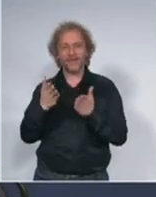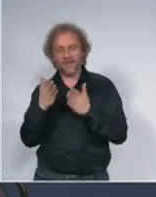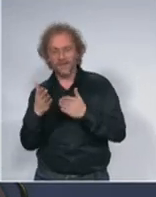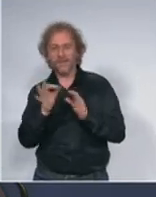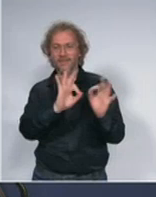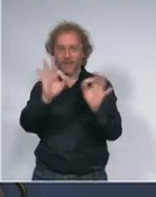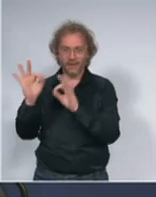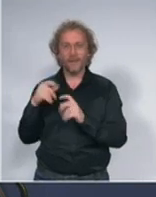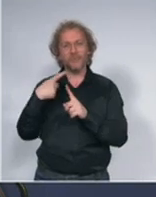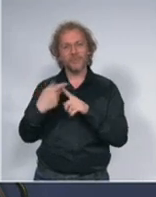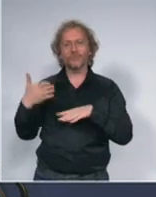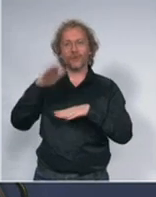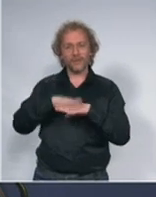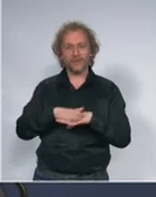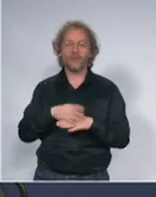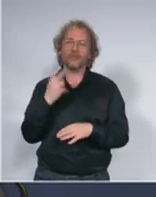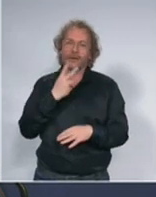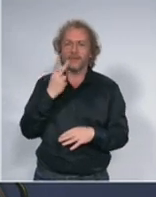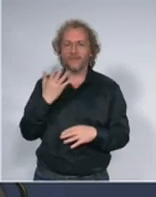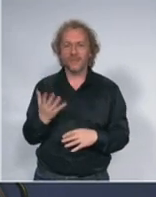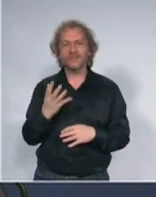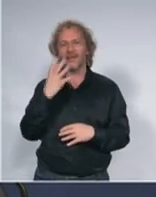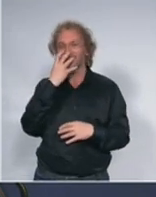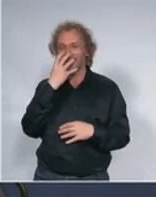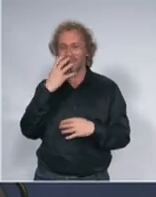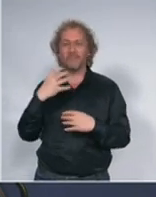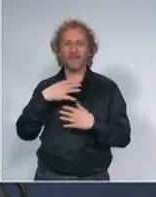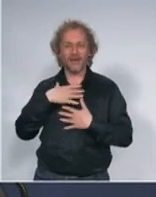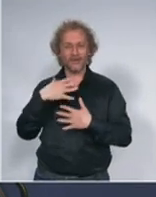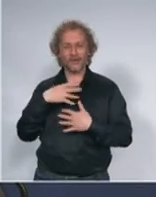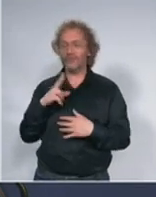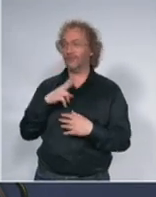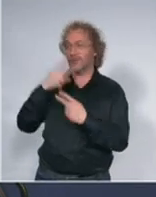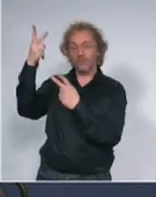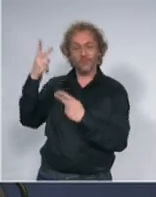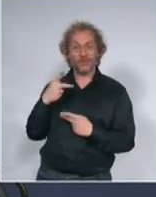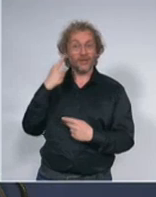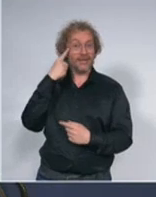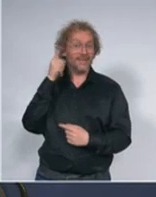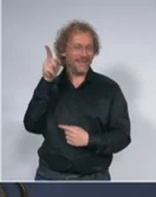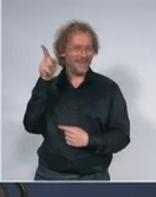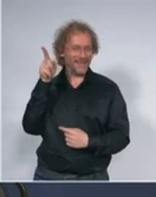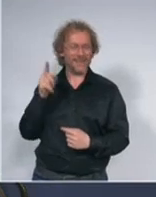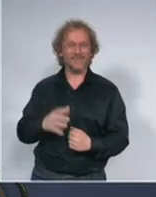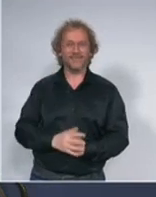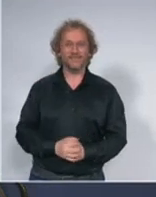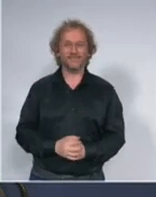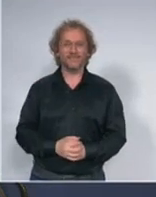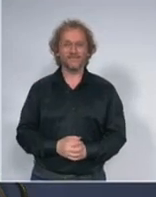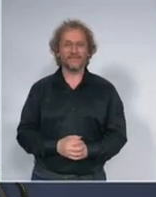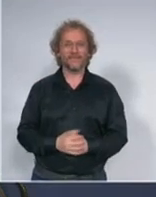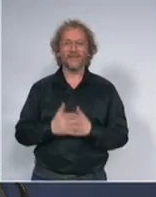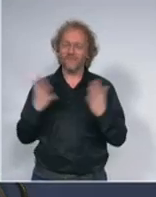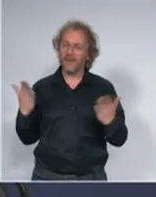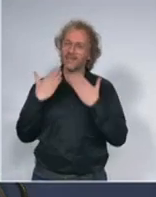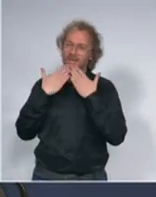dodatna mesta za respiratore koji nam dodatne respiratore koji nam stižu a velika zahvalnost moram da kažem